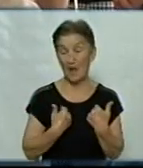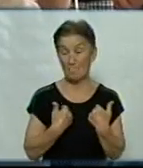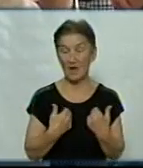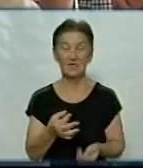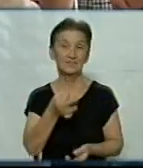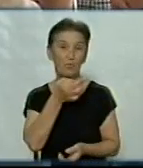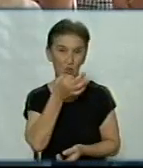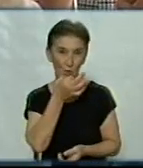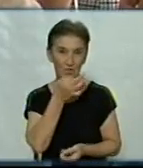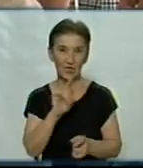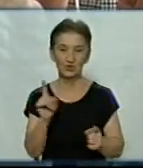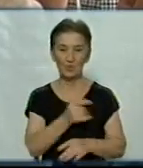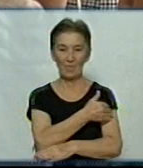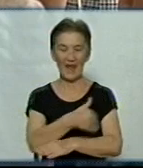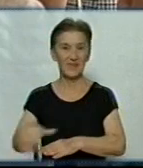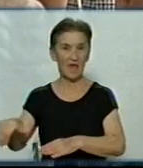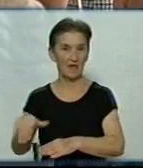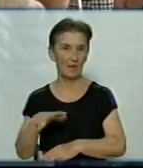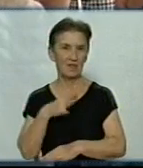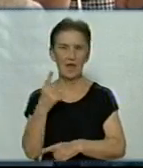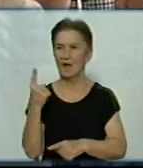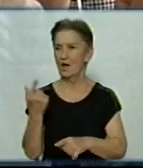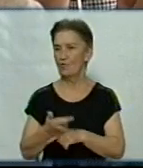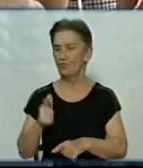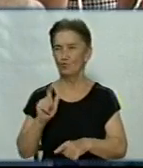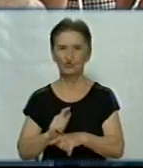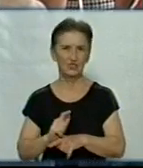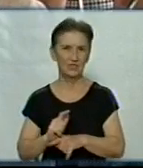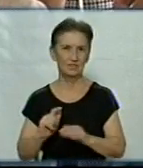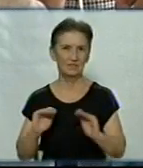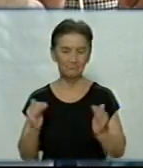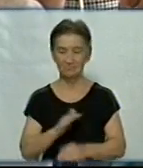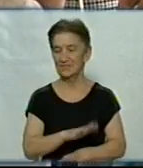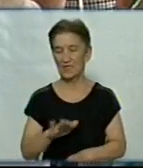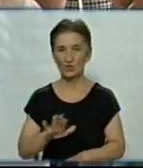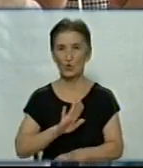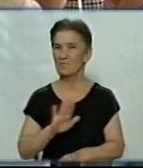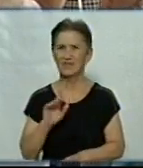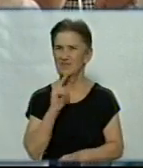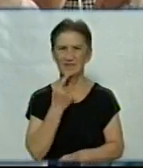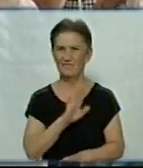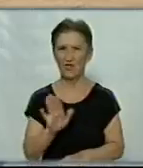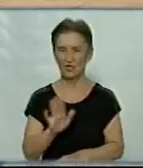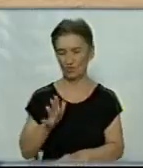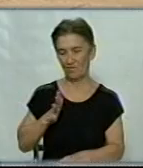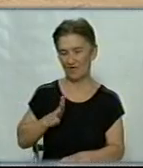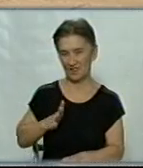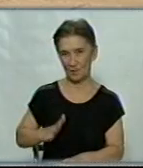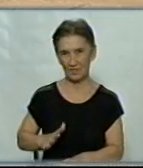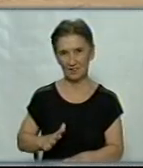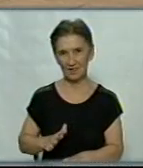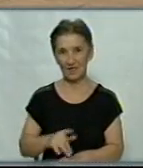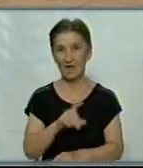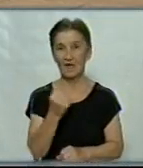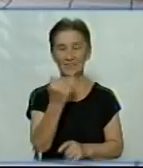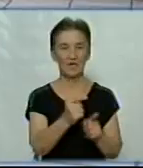що лінійка була досить коротка, діткам не важко витримати її було і весело. За словами